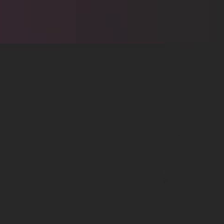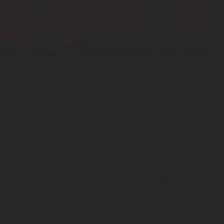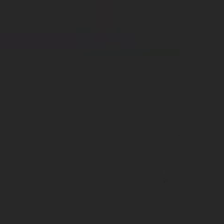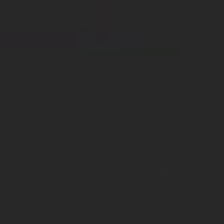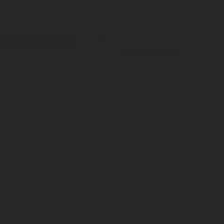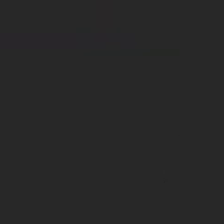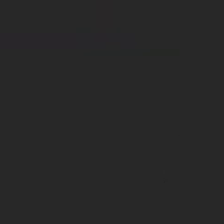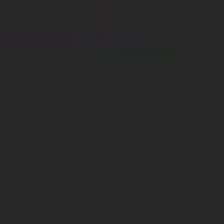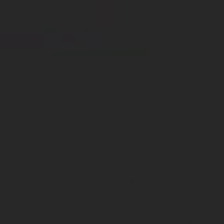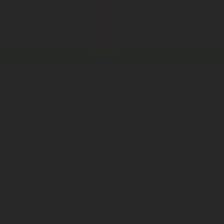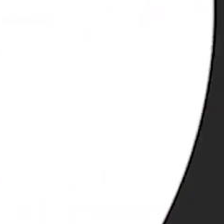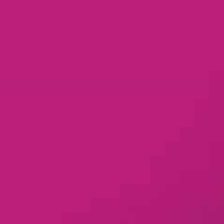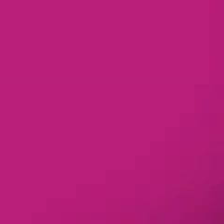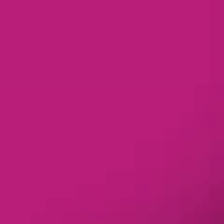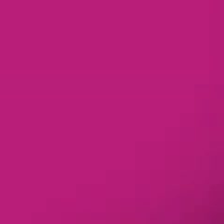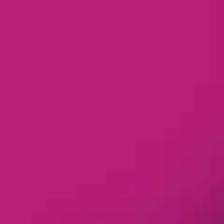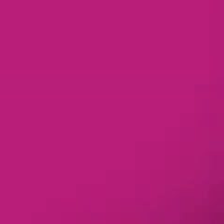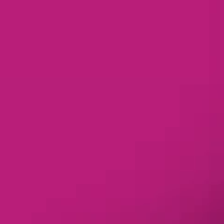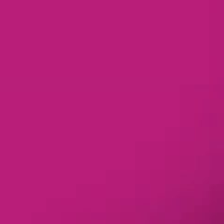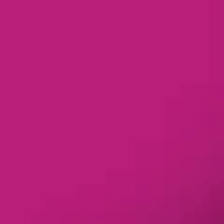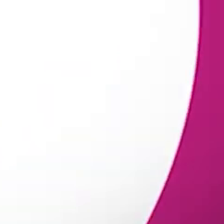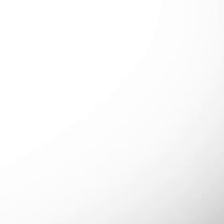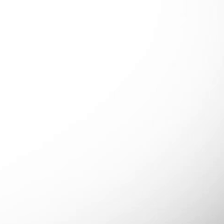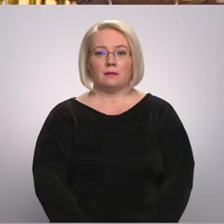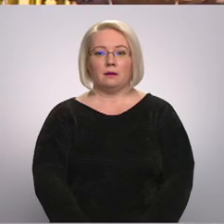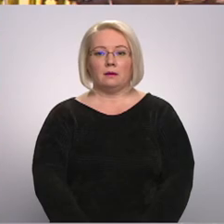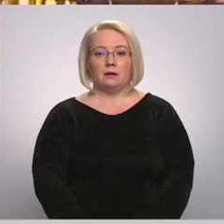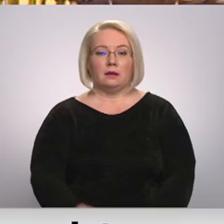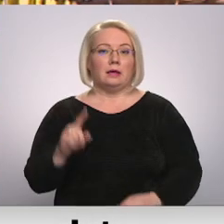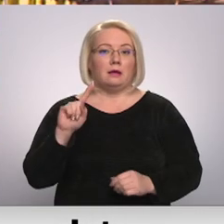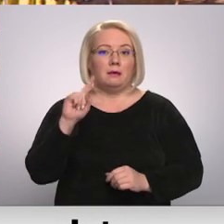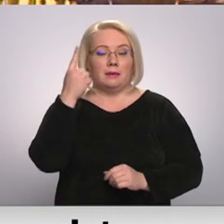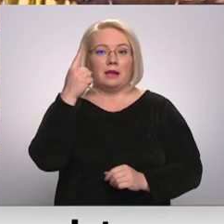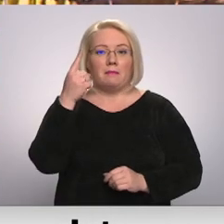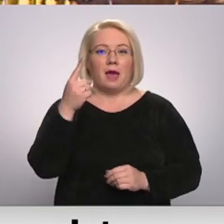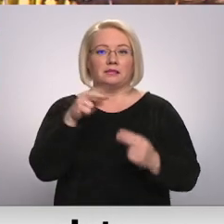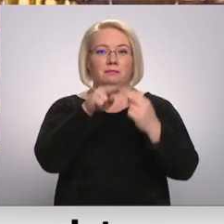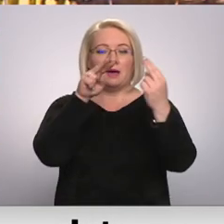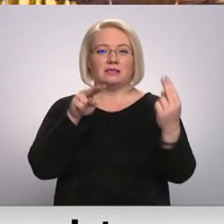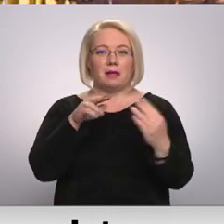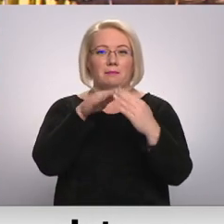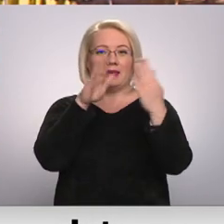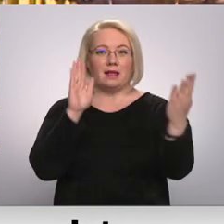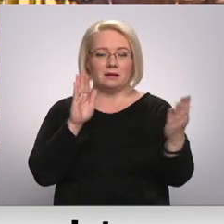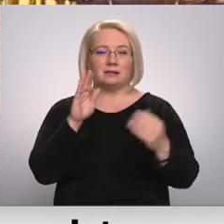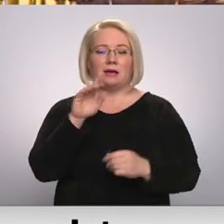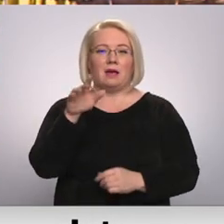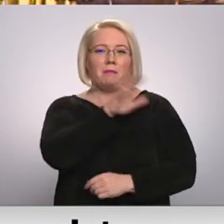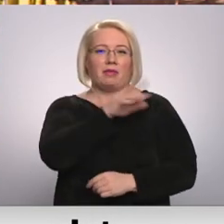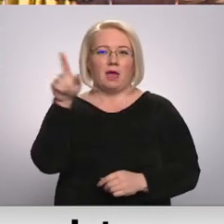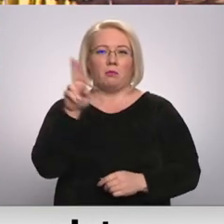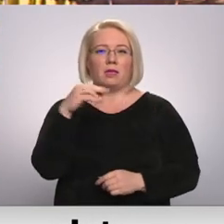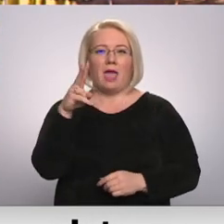Re, visi ēters ir te! Pirmais paceļamais tilts pāri ņevai Pēterburgā,